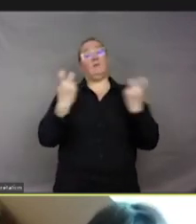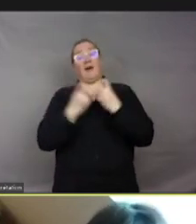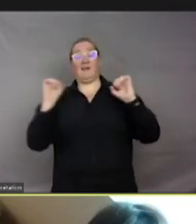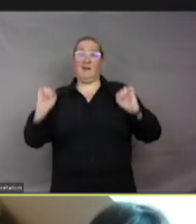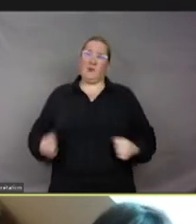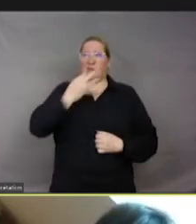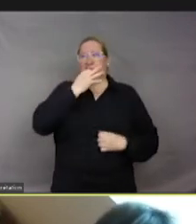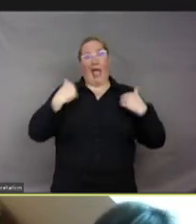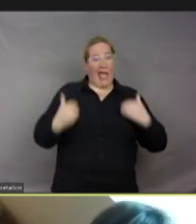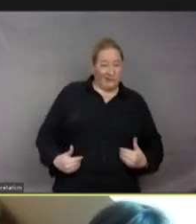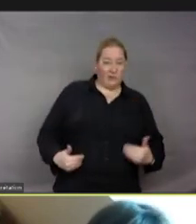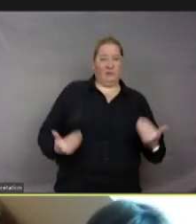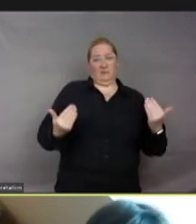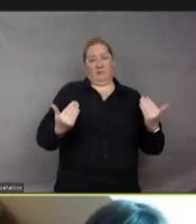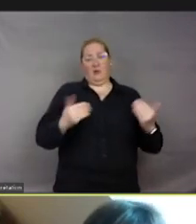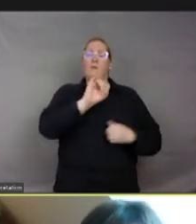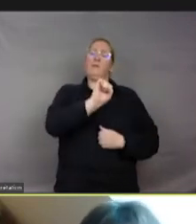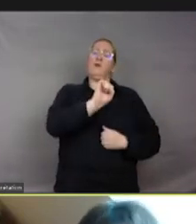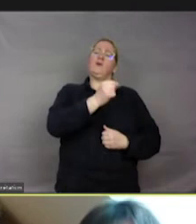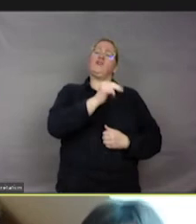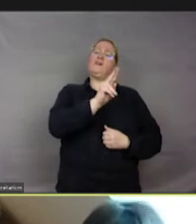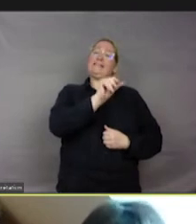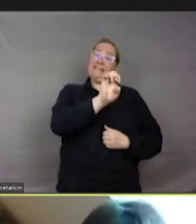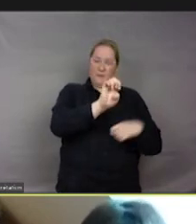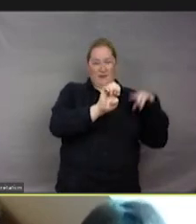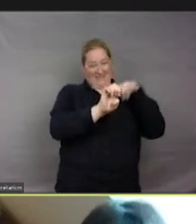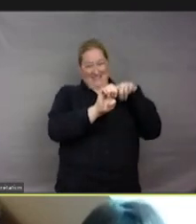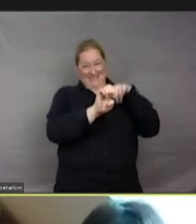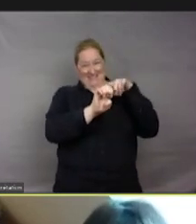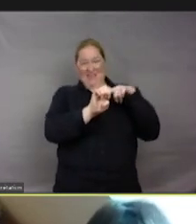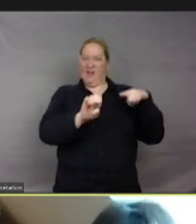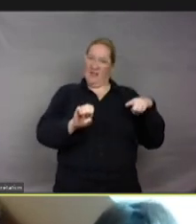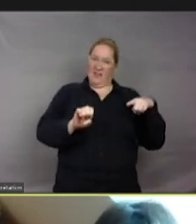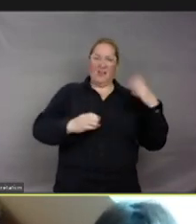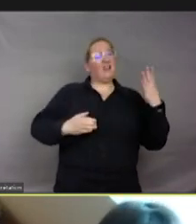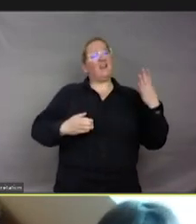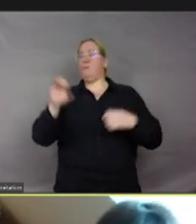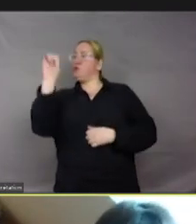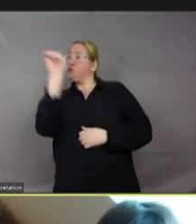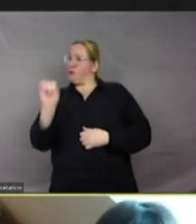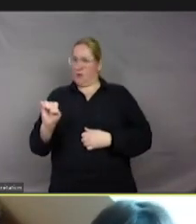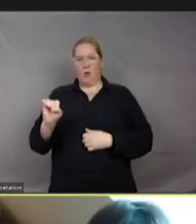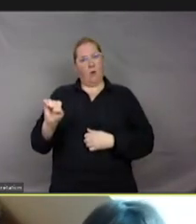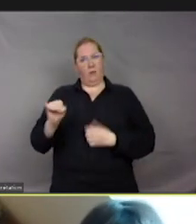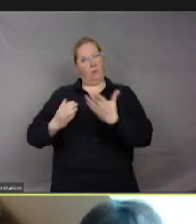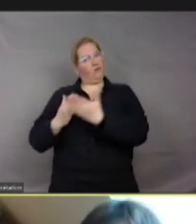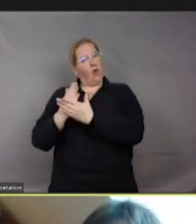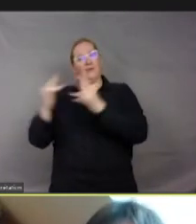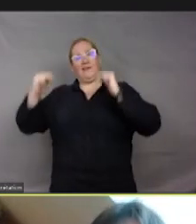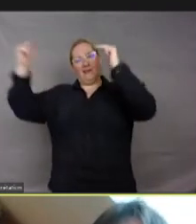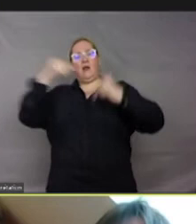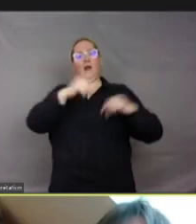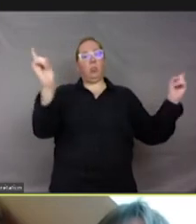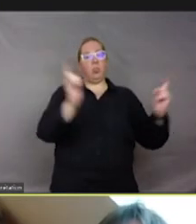être sensible » et « être sensible » est une perdition sémantique par rapport à « sentient » puisque « sensible » ne veut pas dire « sentient ».